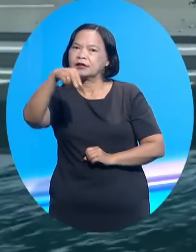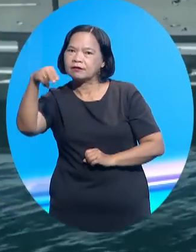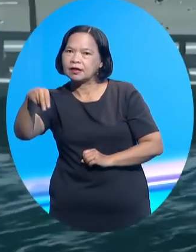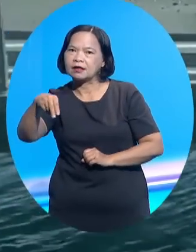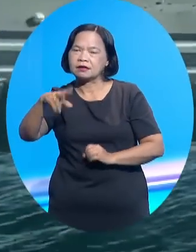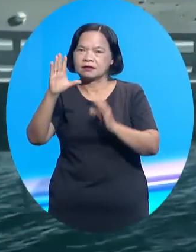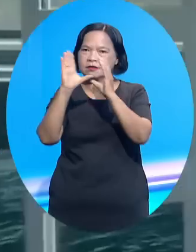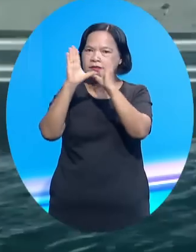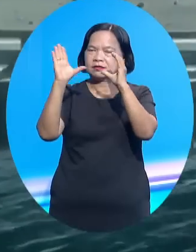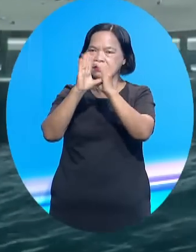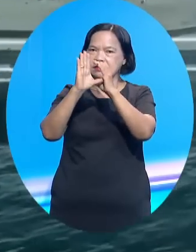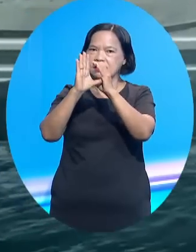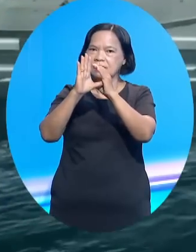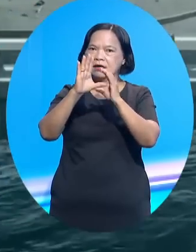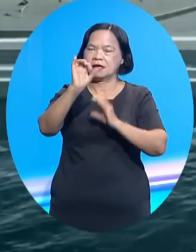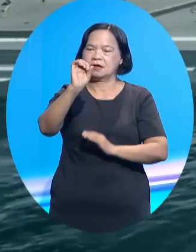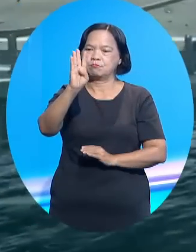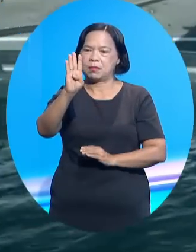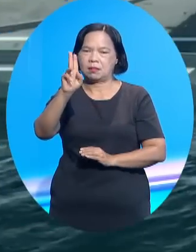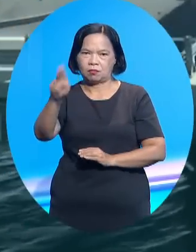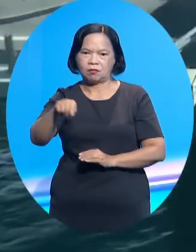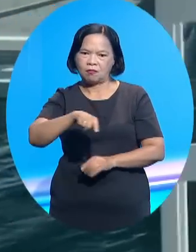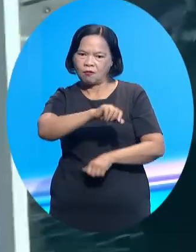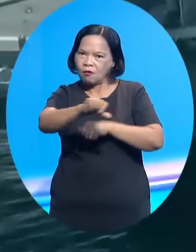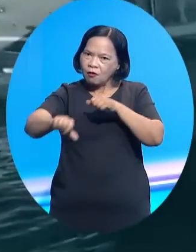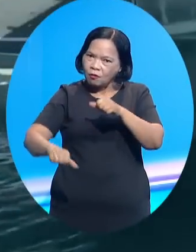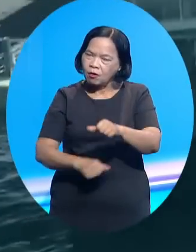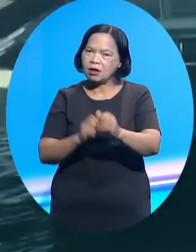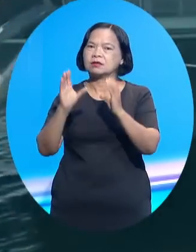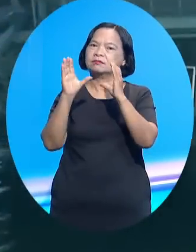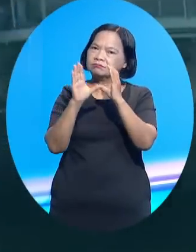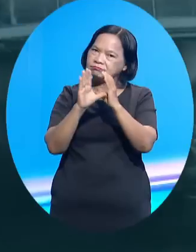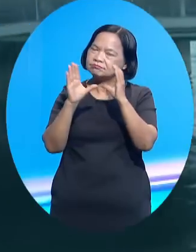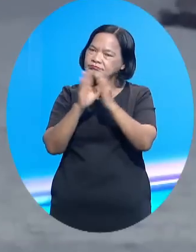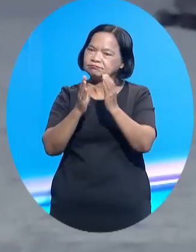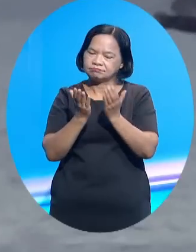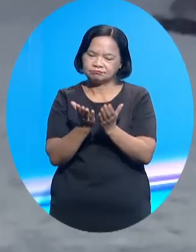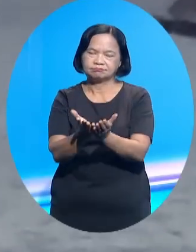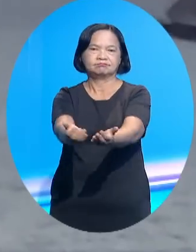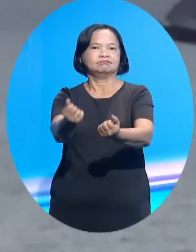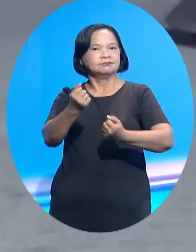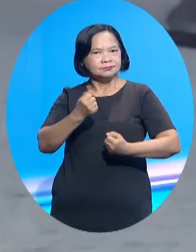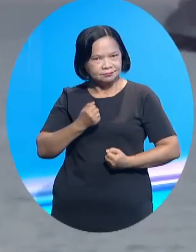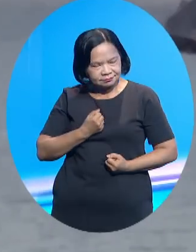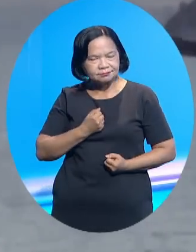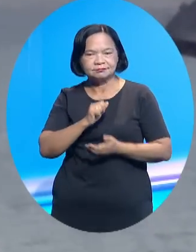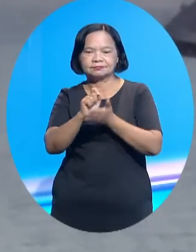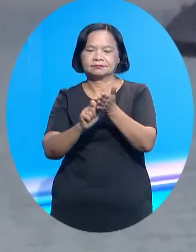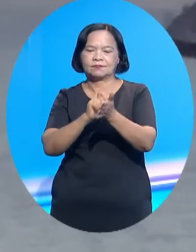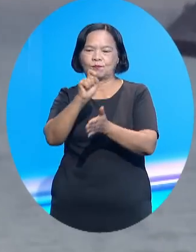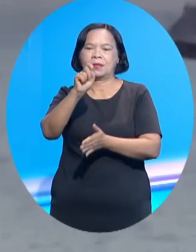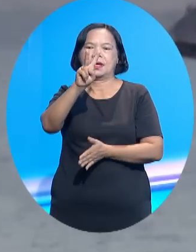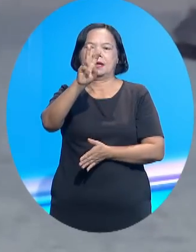từ Cơ quan An ninh Ukraine SBU rằng đây là hành động phối hợp giữa cơ quan này và hải quân. Vào tháng 10 năm